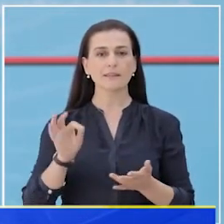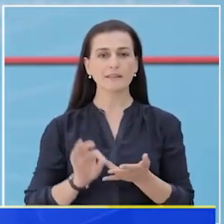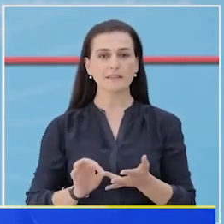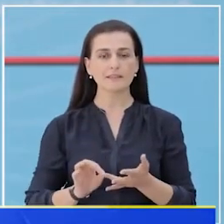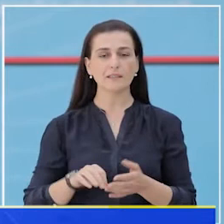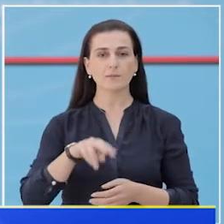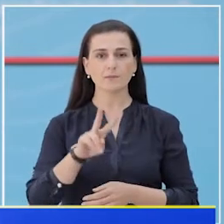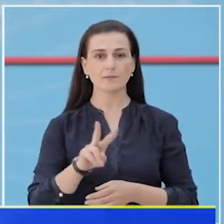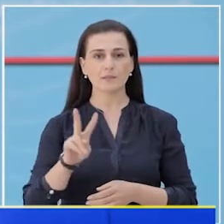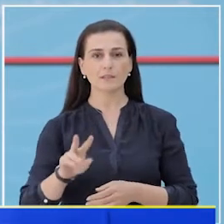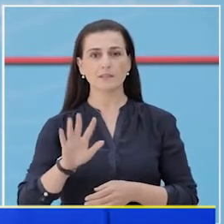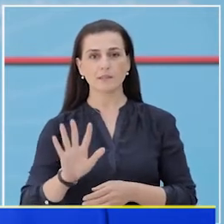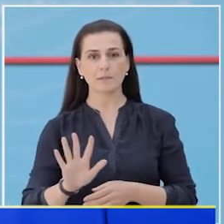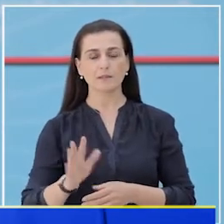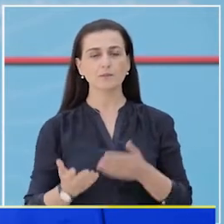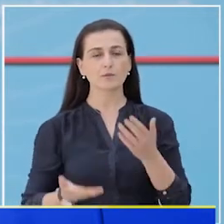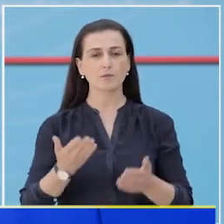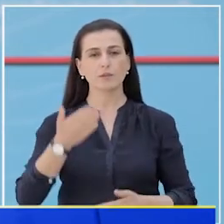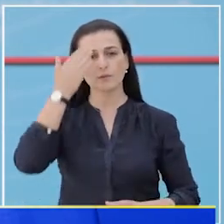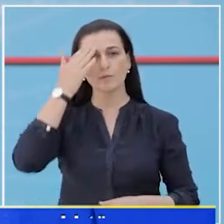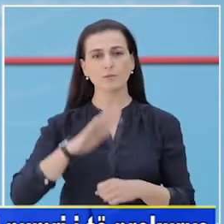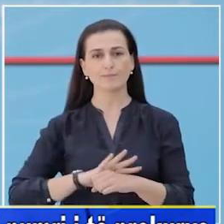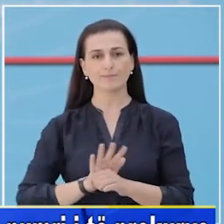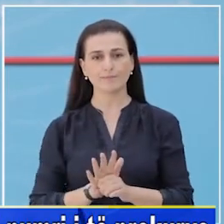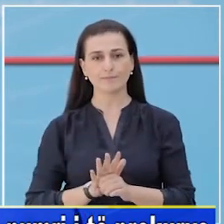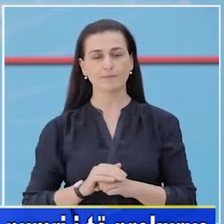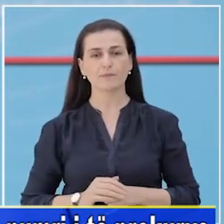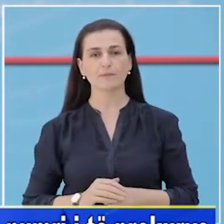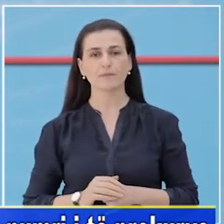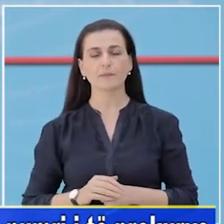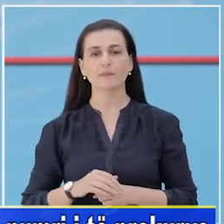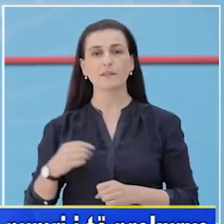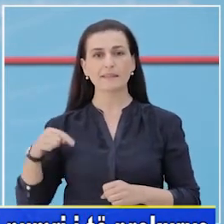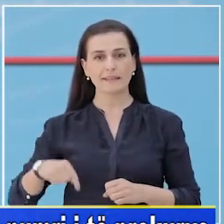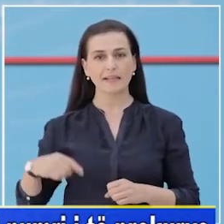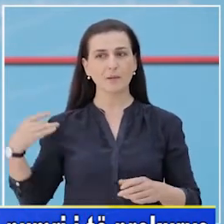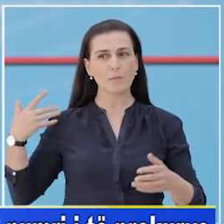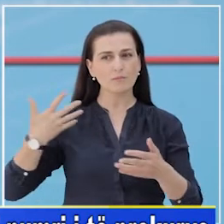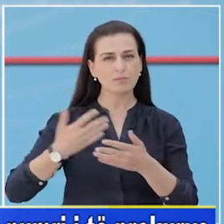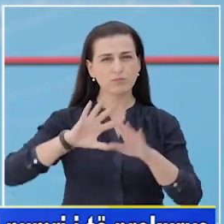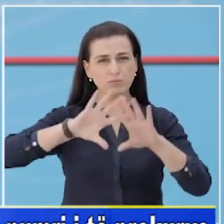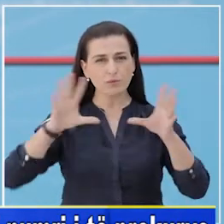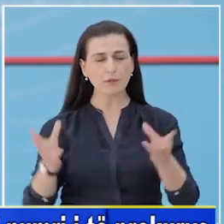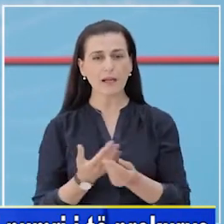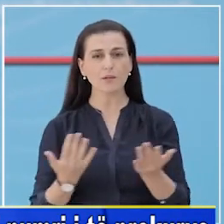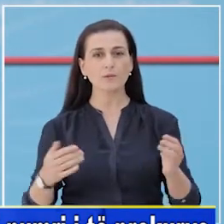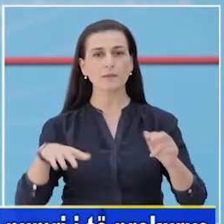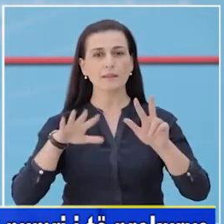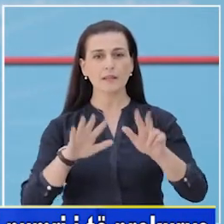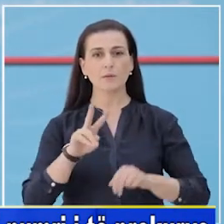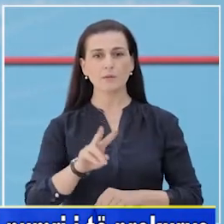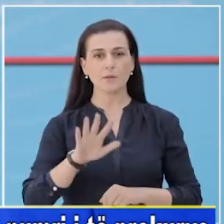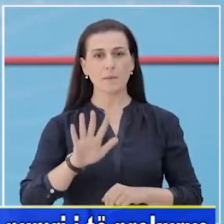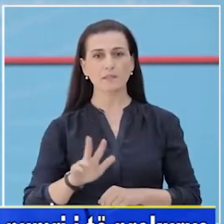janë testuar 225 personat të dëshuar me COVID-19, deri në këto momente janë testuar 8